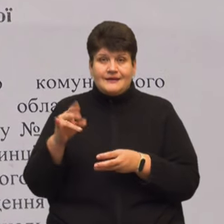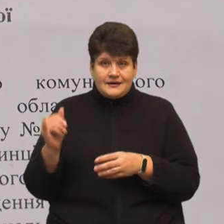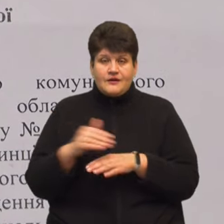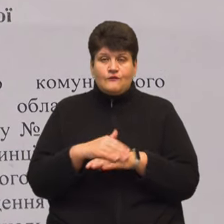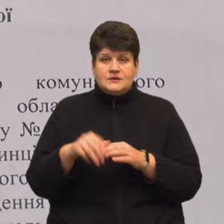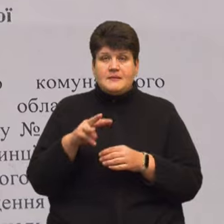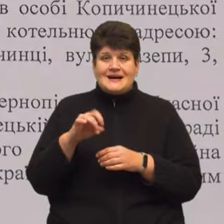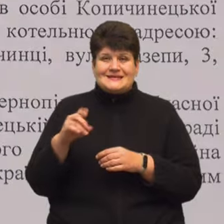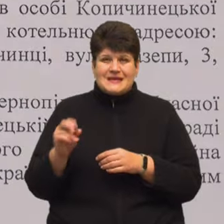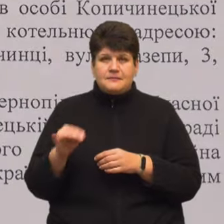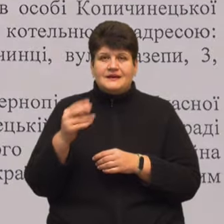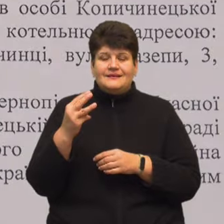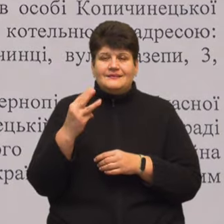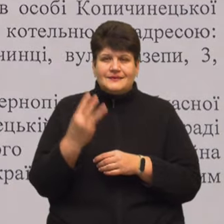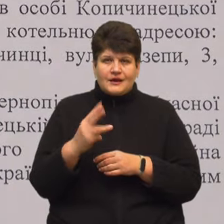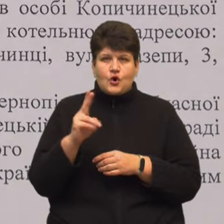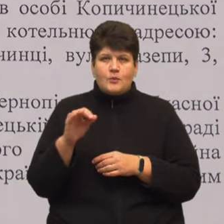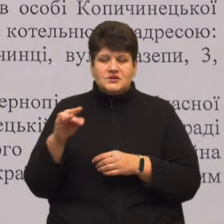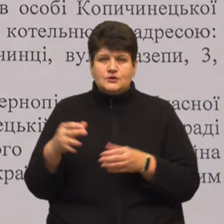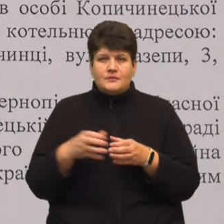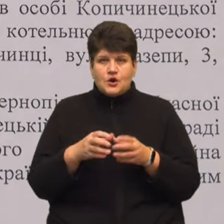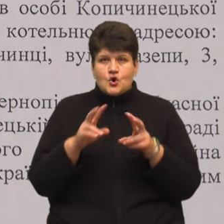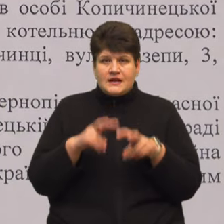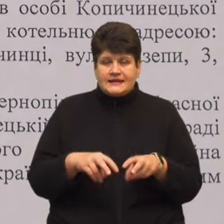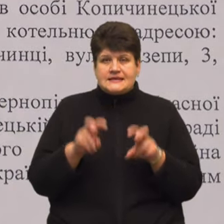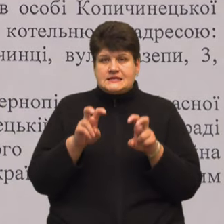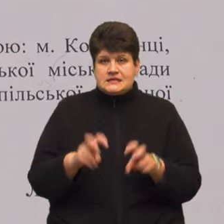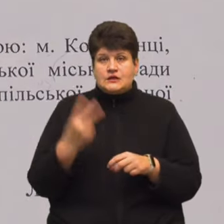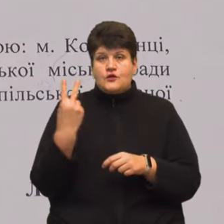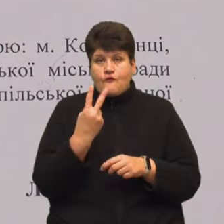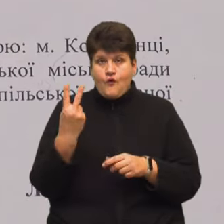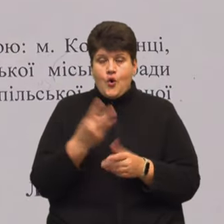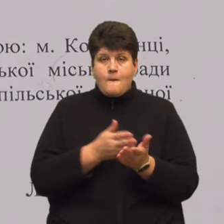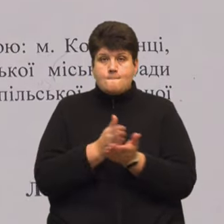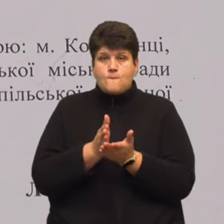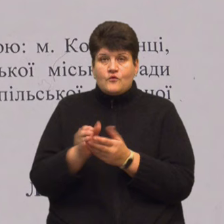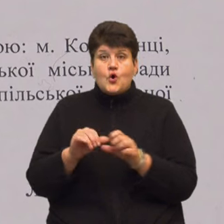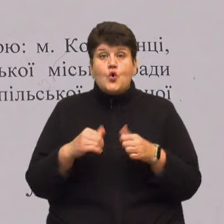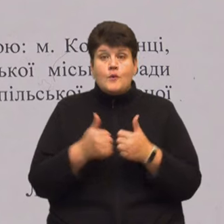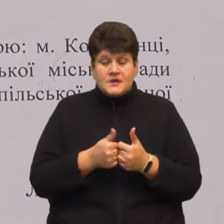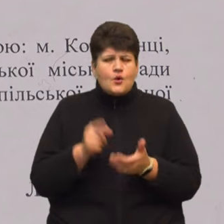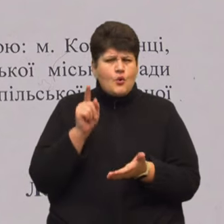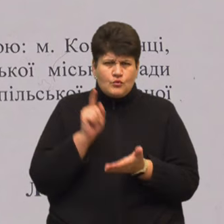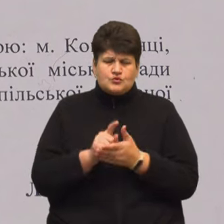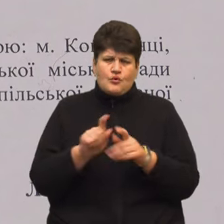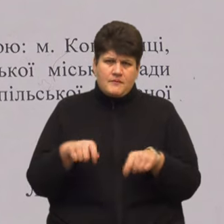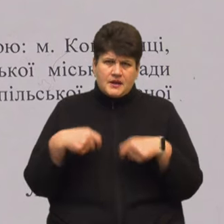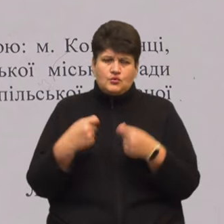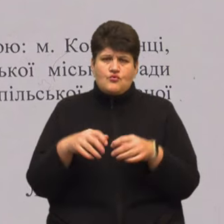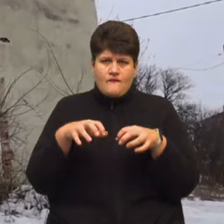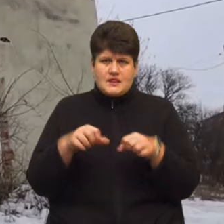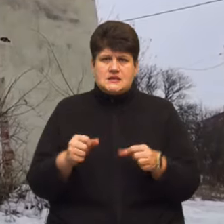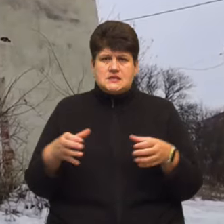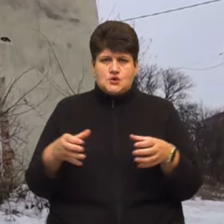Копиченецькій громаді розглянули на засіданнях двох профільних депутатських комісій, і його обов'язково передадуть у власність